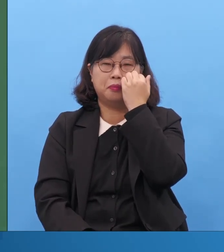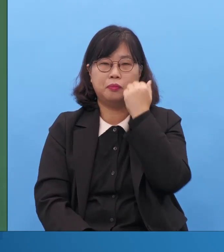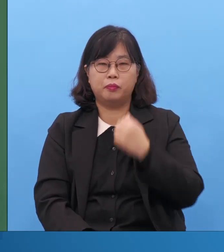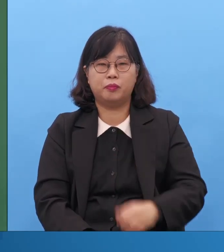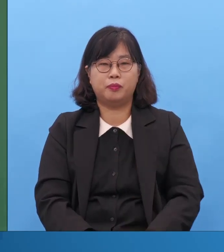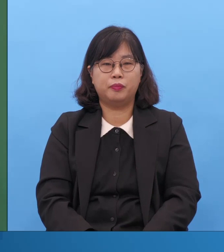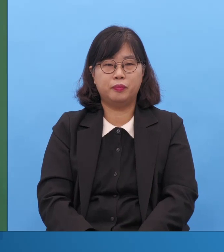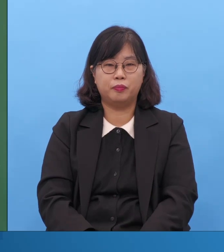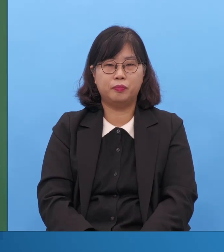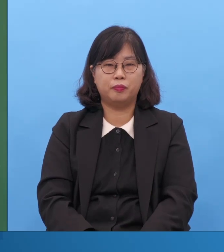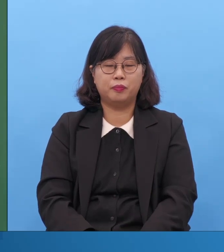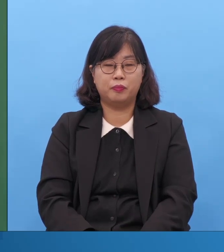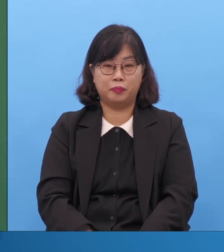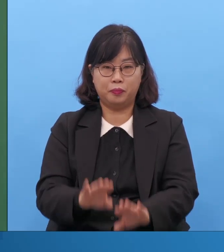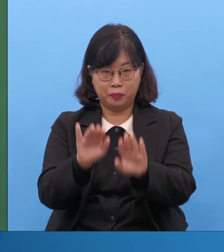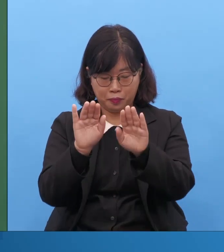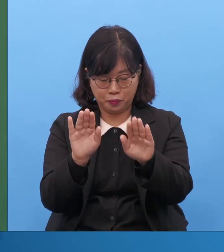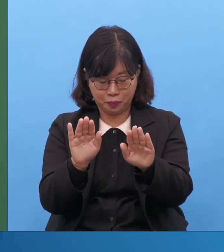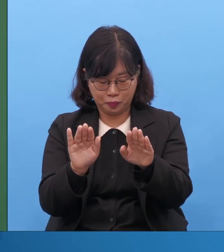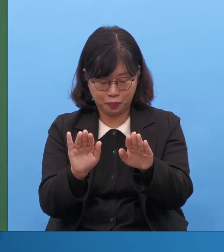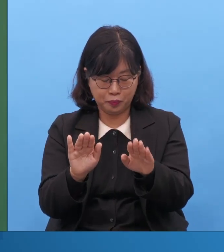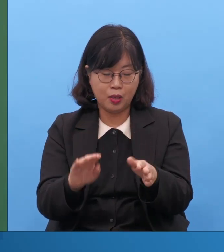때문에 이 사람들은 이거 몰라